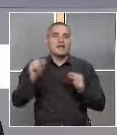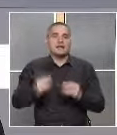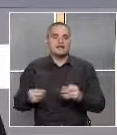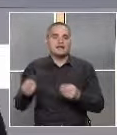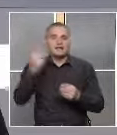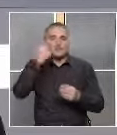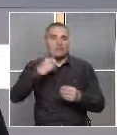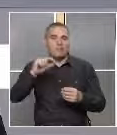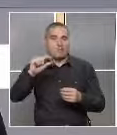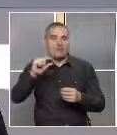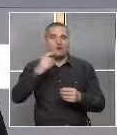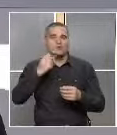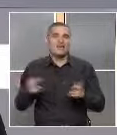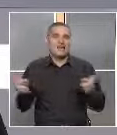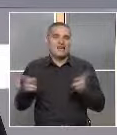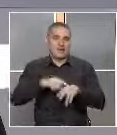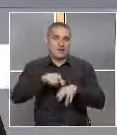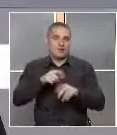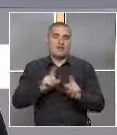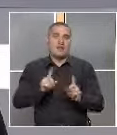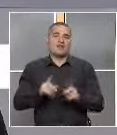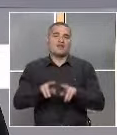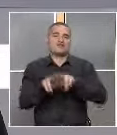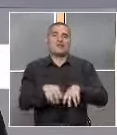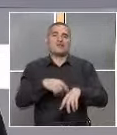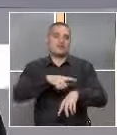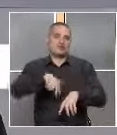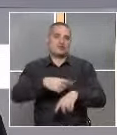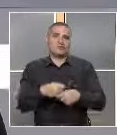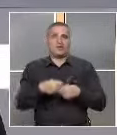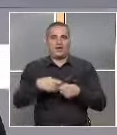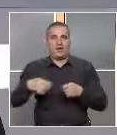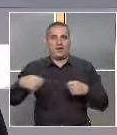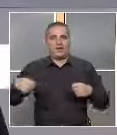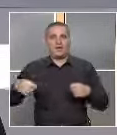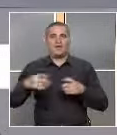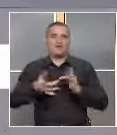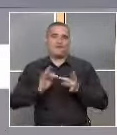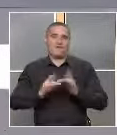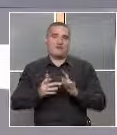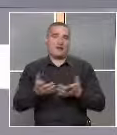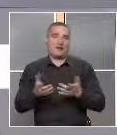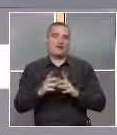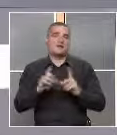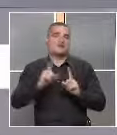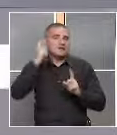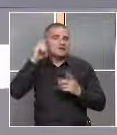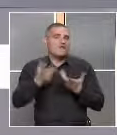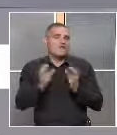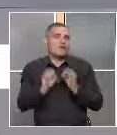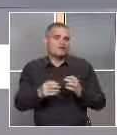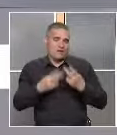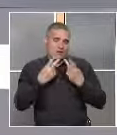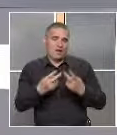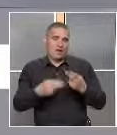за кратък период от време, не да ги оставят с часове да стоят и в интернет, и да не се знае какво точно